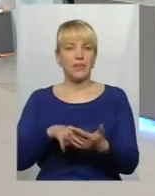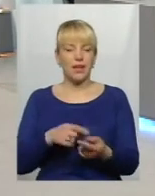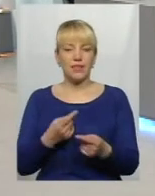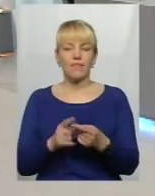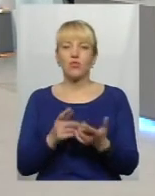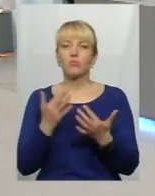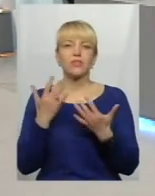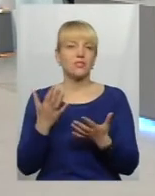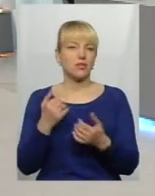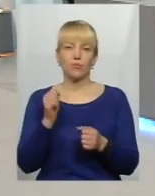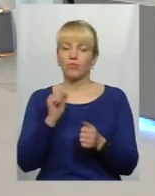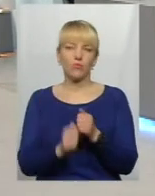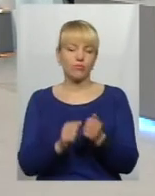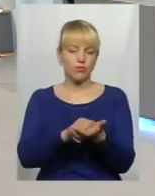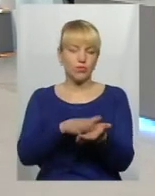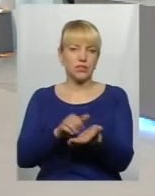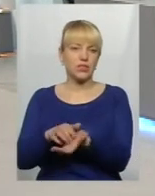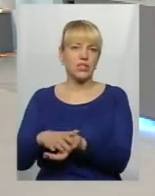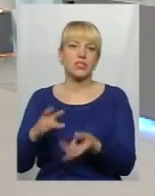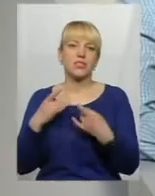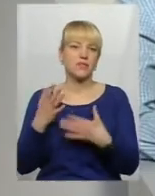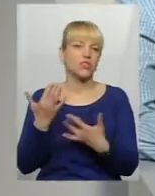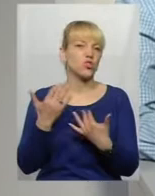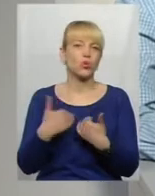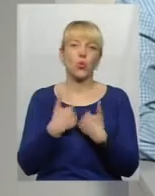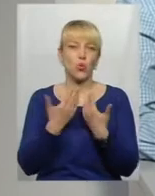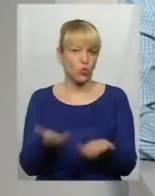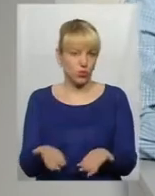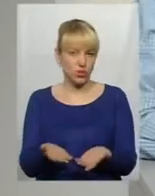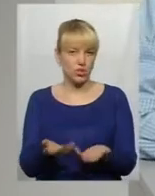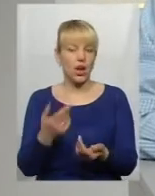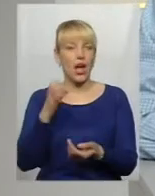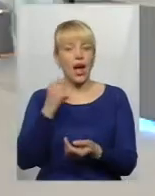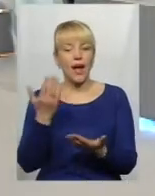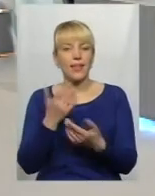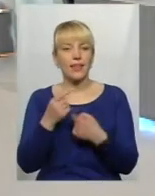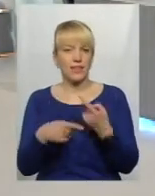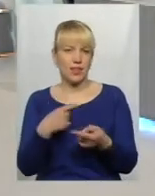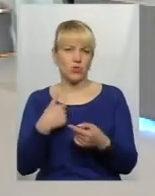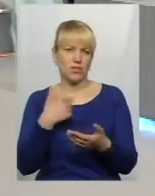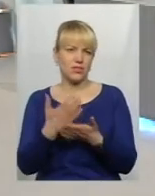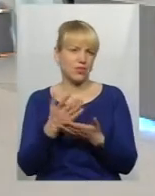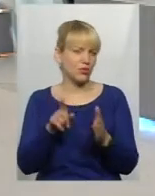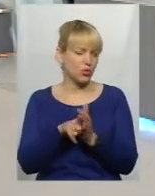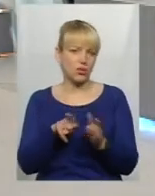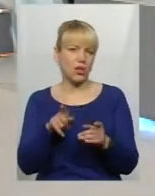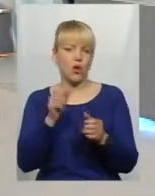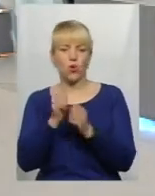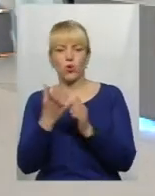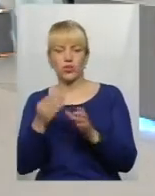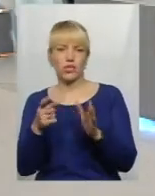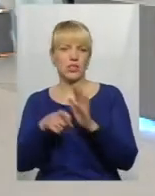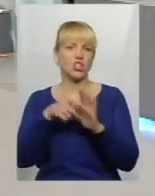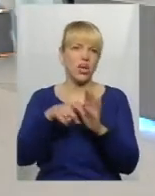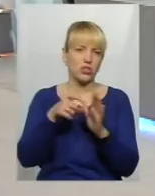свято можуть хоч на кожен день ставити. Питання в тому, які наслідки заседав. У нас кожен день, який свят. Тобто,